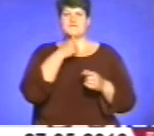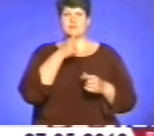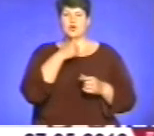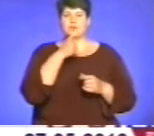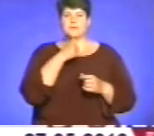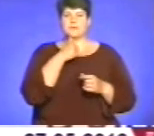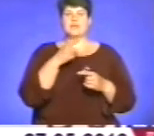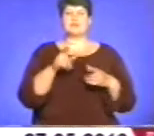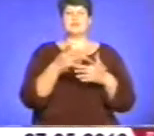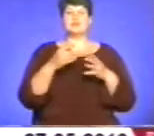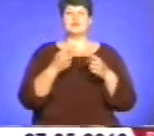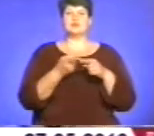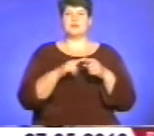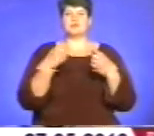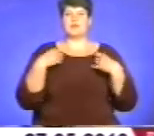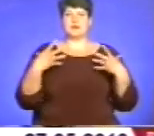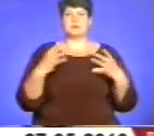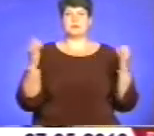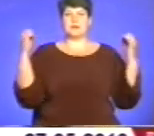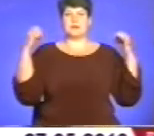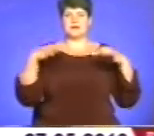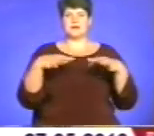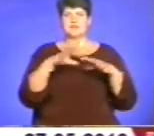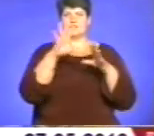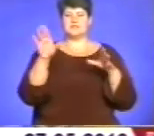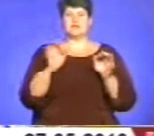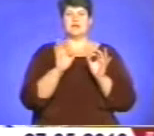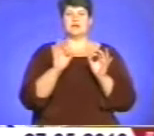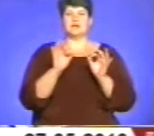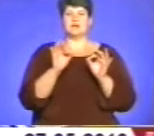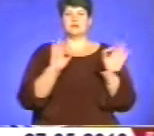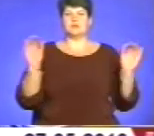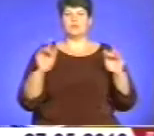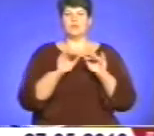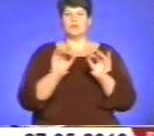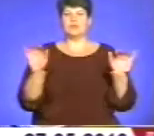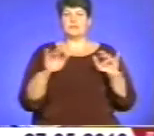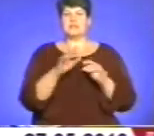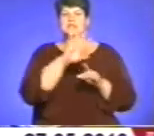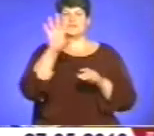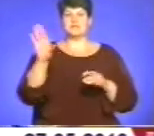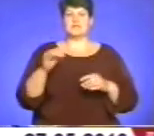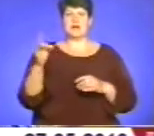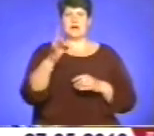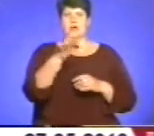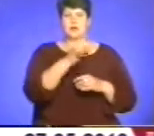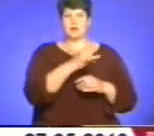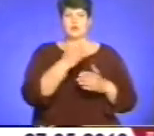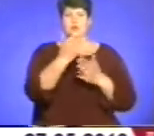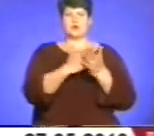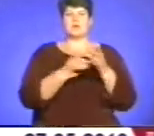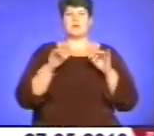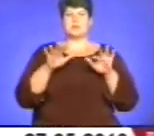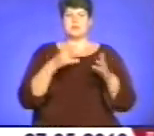свято в сім'ївольній Новій з'їхалися духові оркестри з усіх районів, хорові та хореографічні колективи краю. Програма дійства